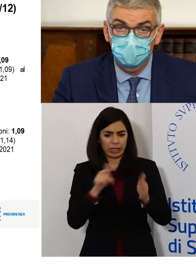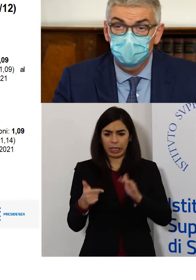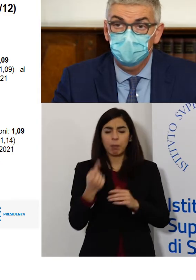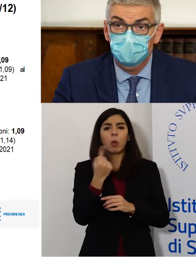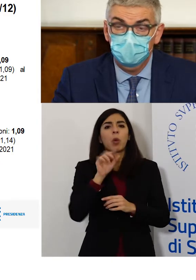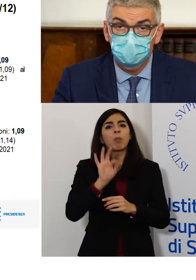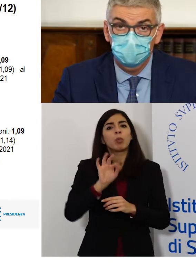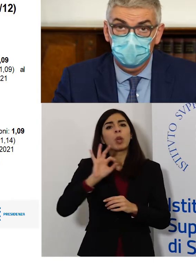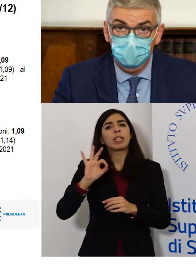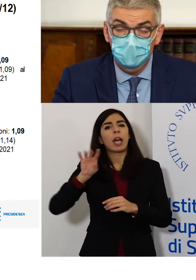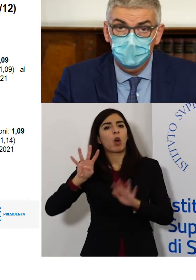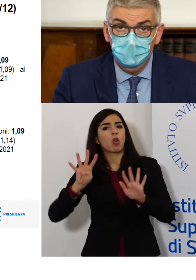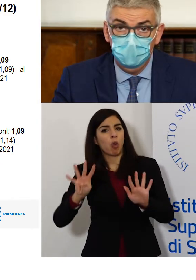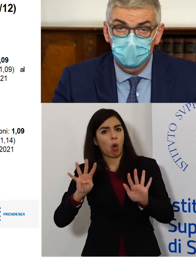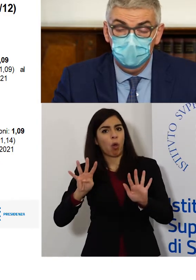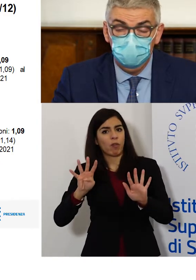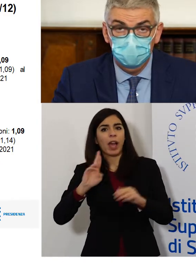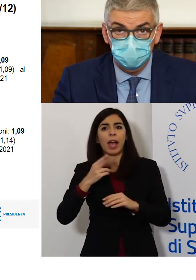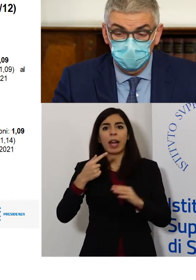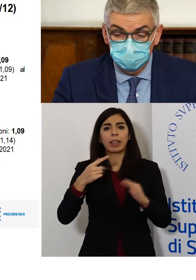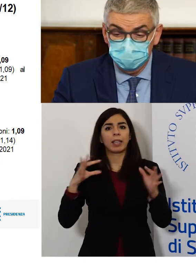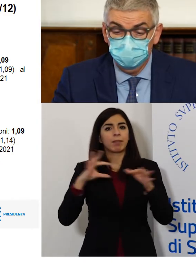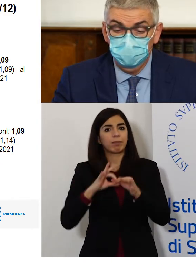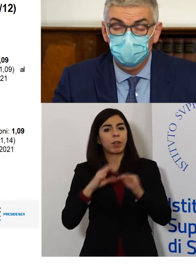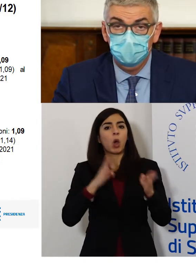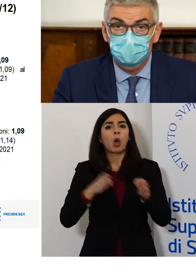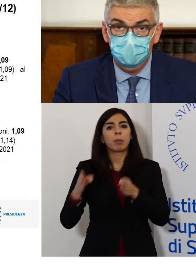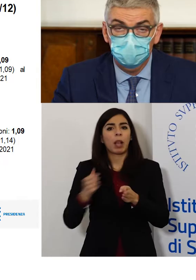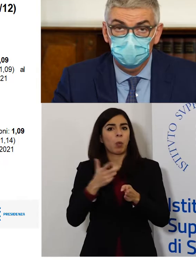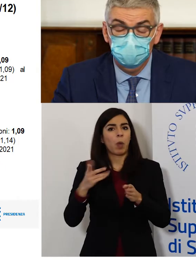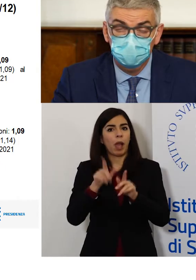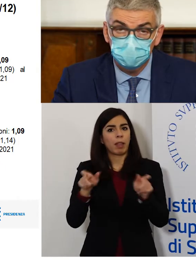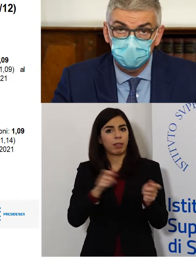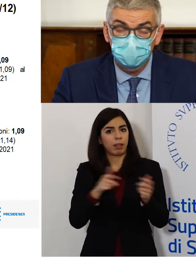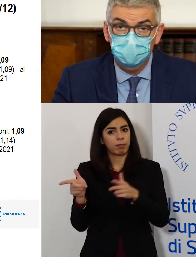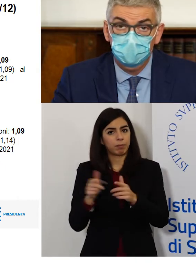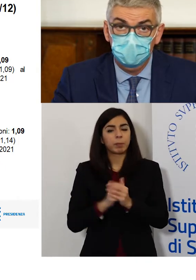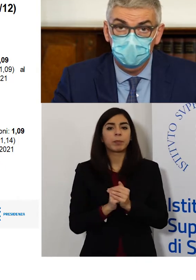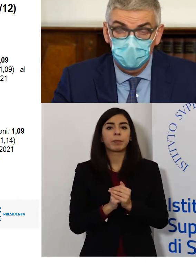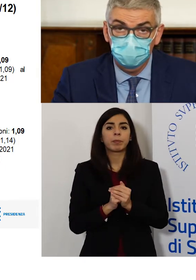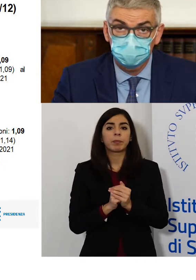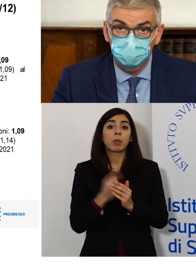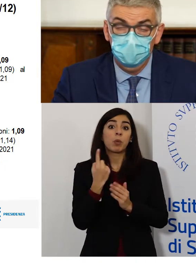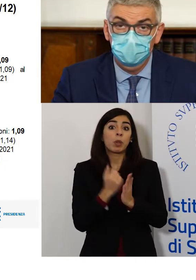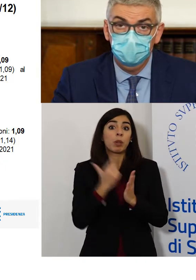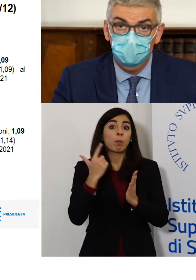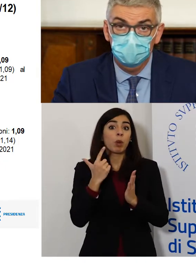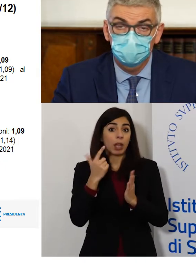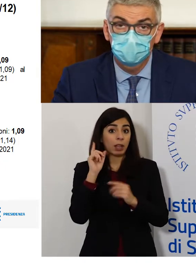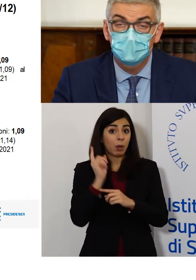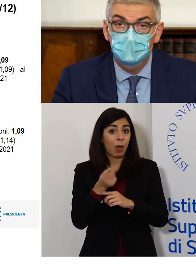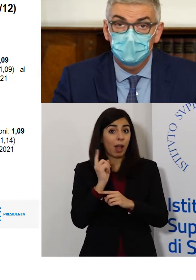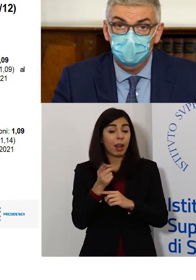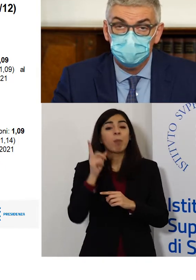.09 per quanto riguarda le ospedalizzazioni. Il dato significativo è che rimaniamo sopra il